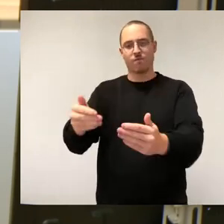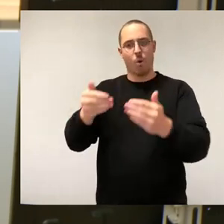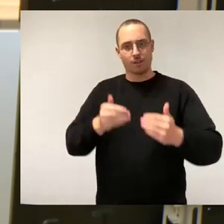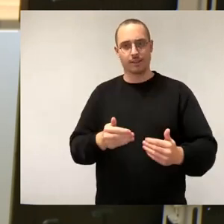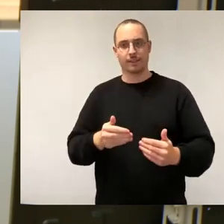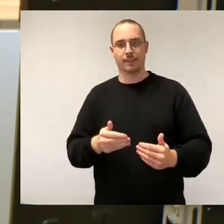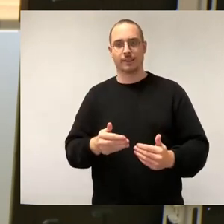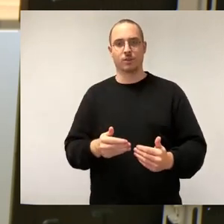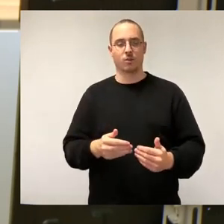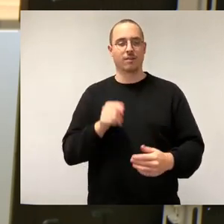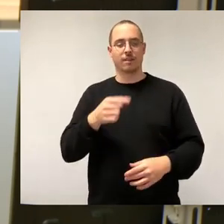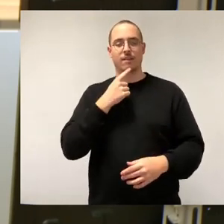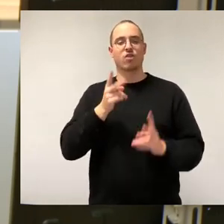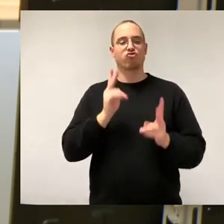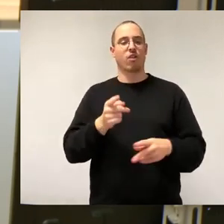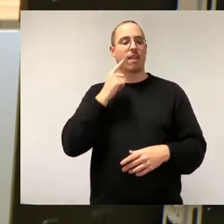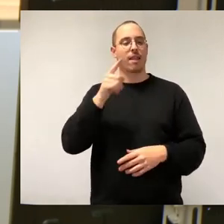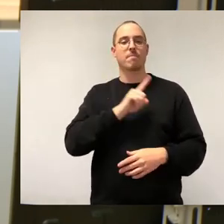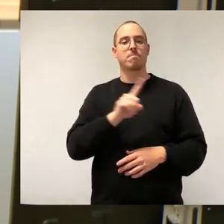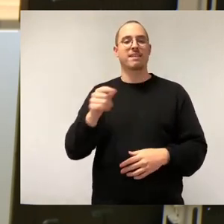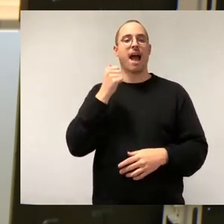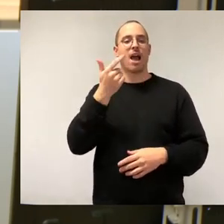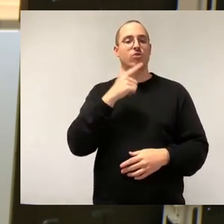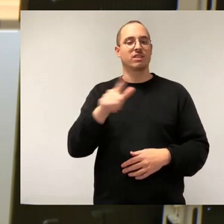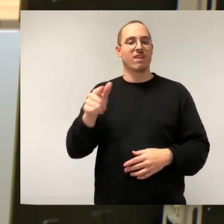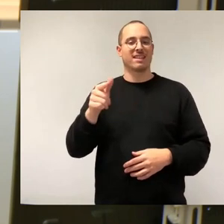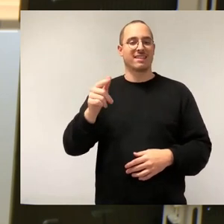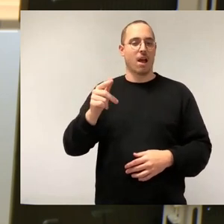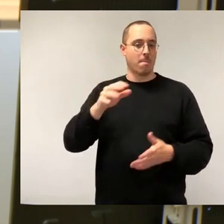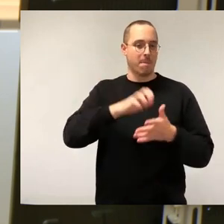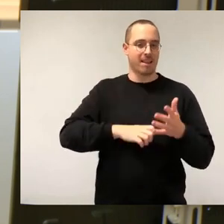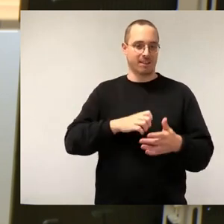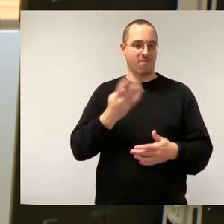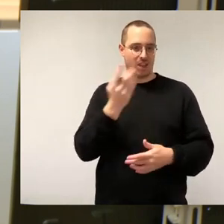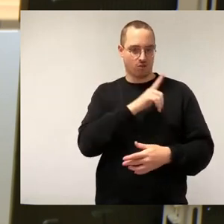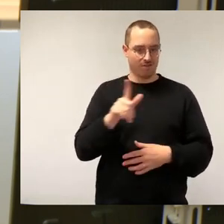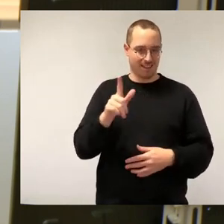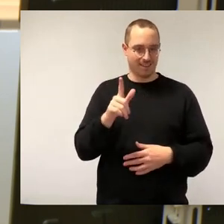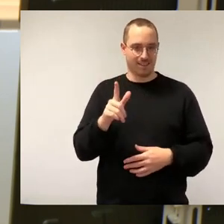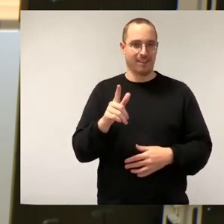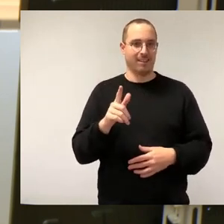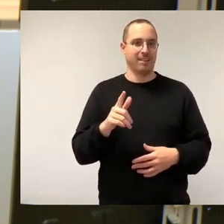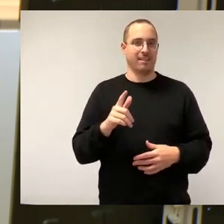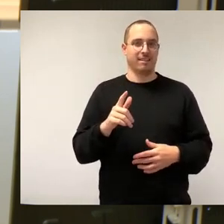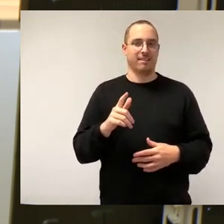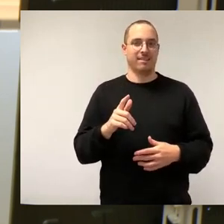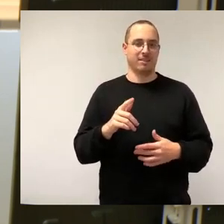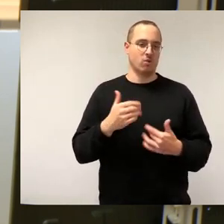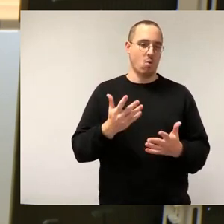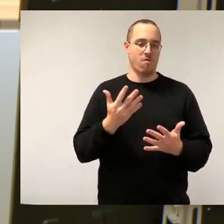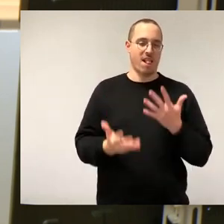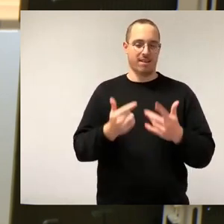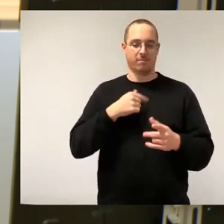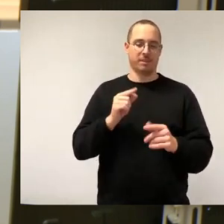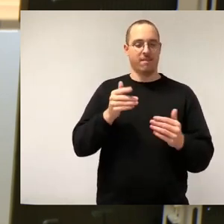21.03.2024 zu berichten ist. Das würde ich vielleicht ganz gerne auf den 30.09.2024 so